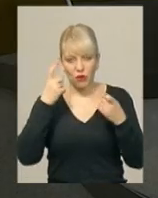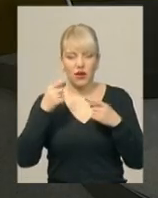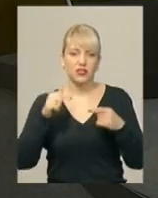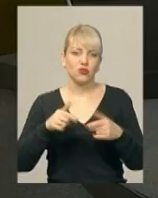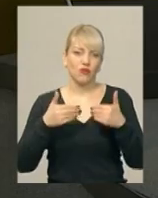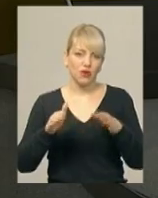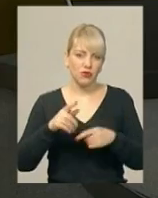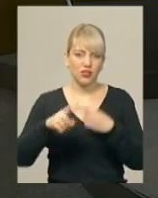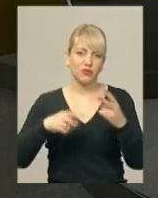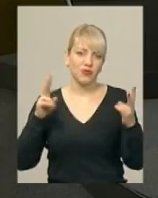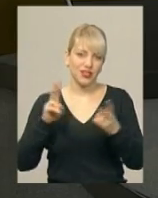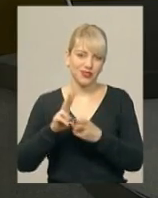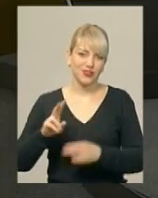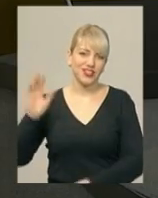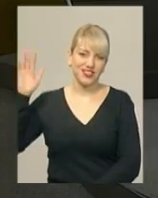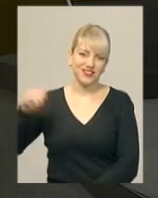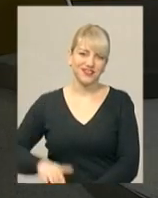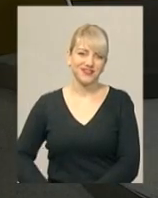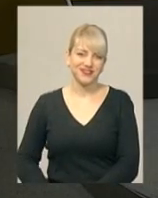випуску. Побачимось у 19.30.